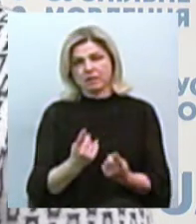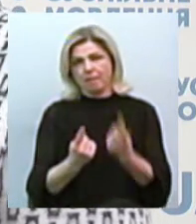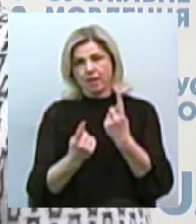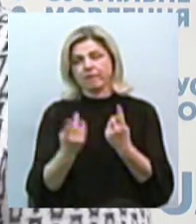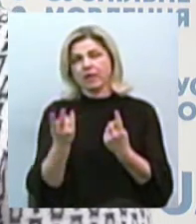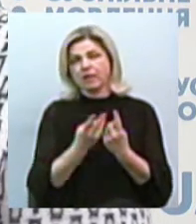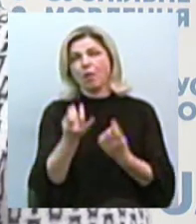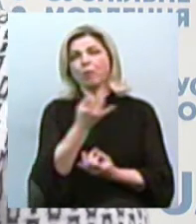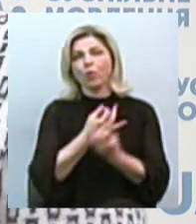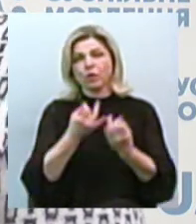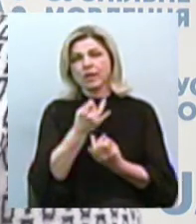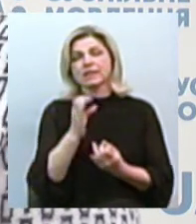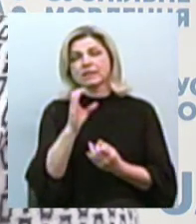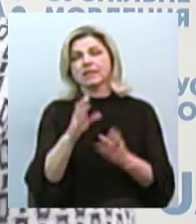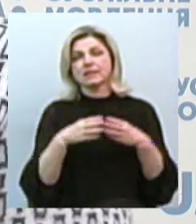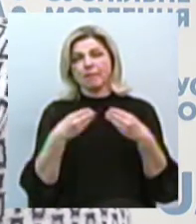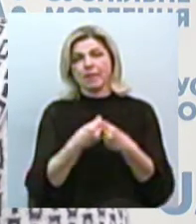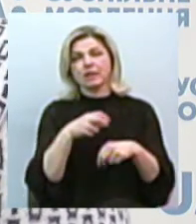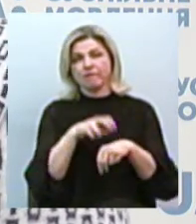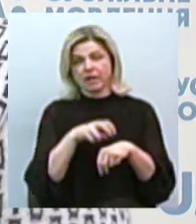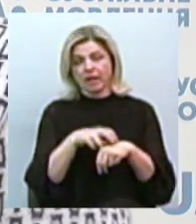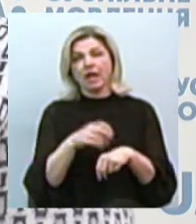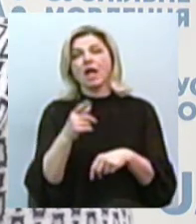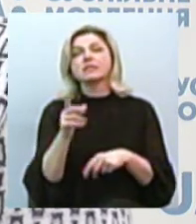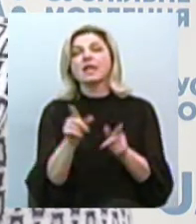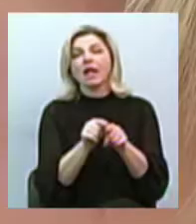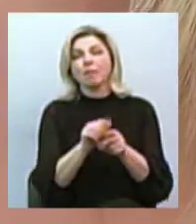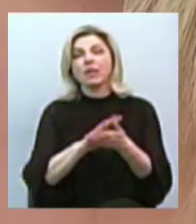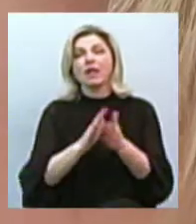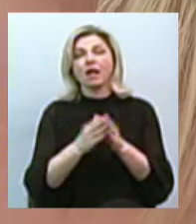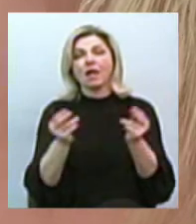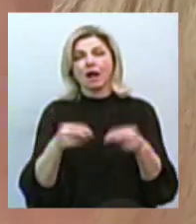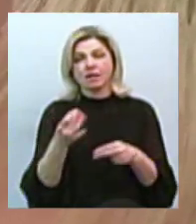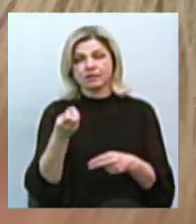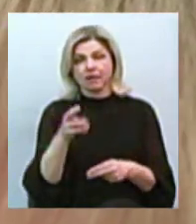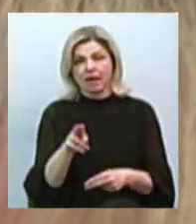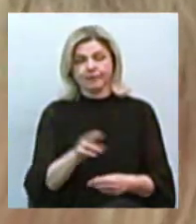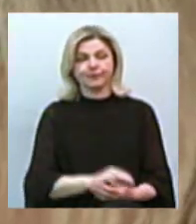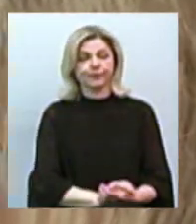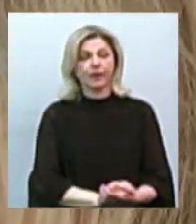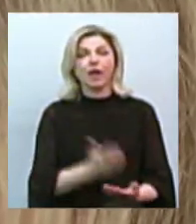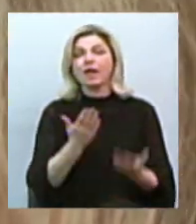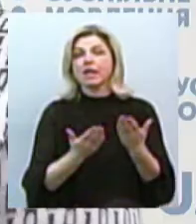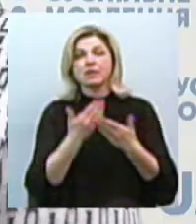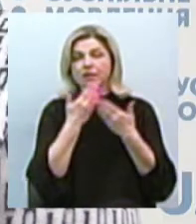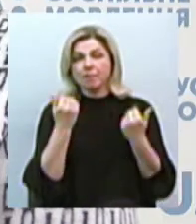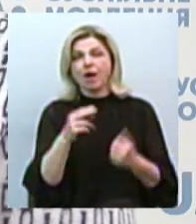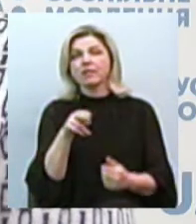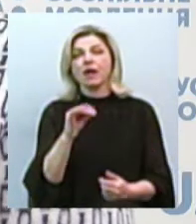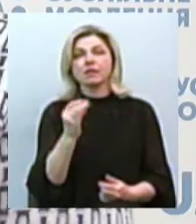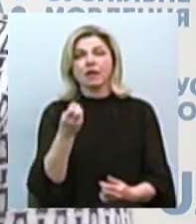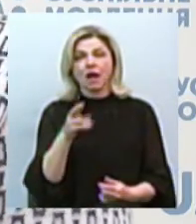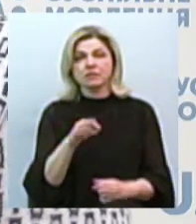проконсультуватися з сімейним лікарем, з яким вона уклала декларацію. Якщо немає декларації, хворий